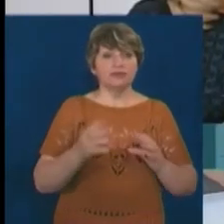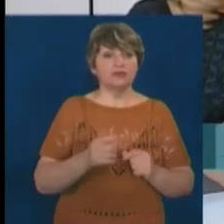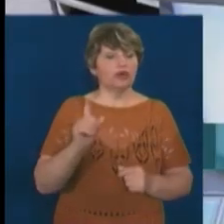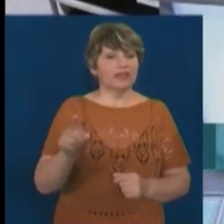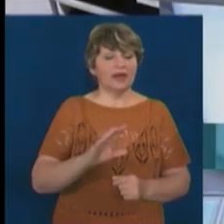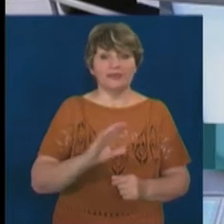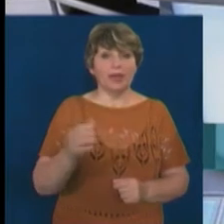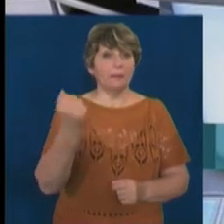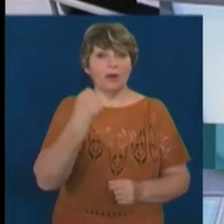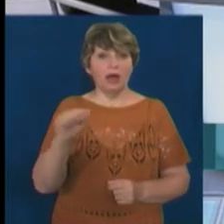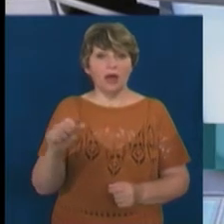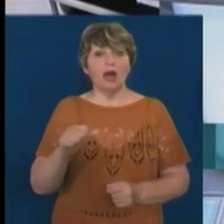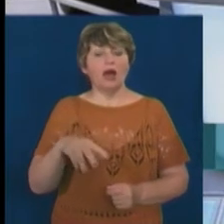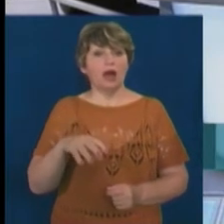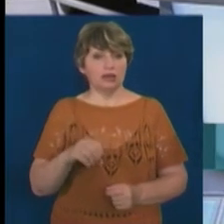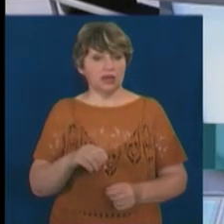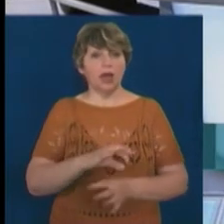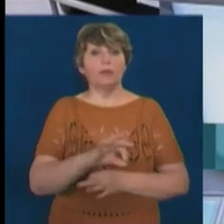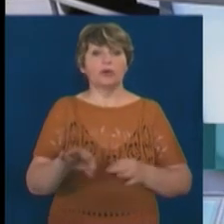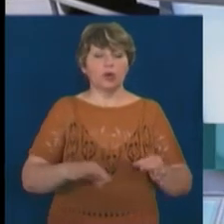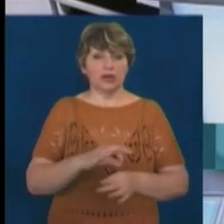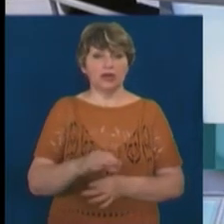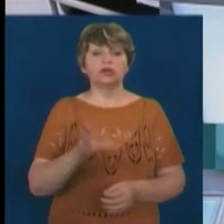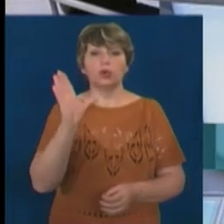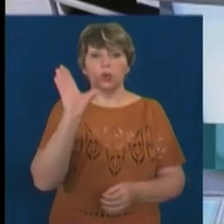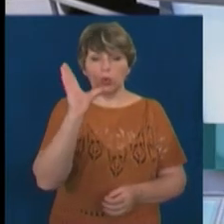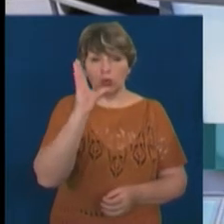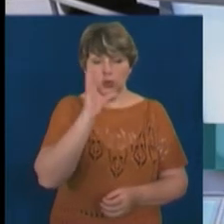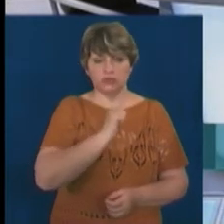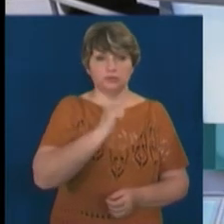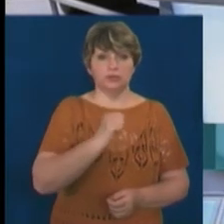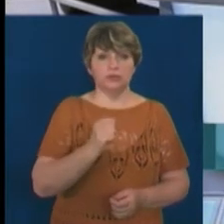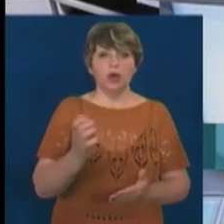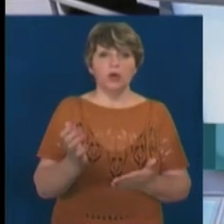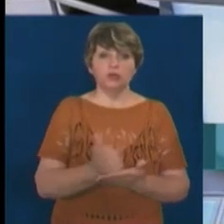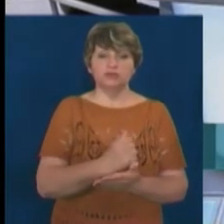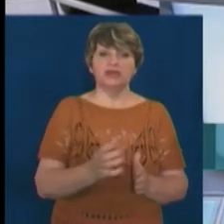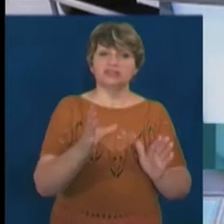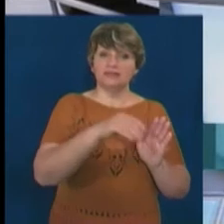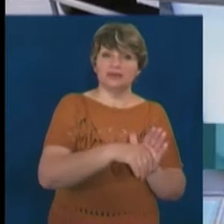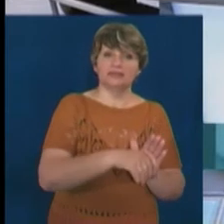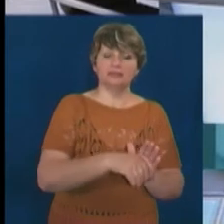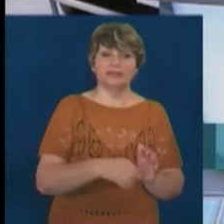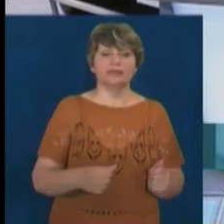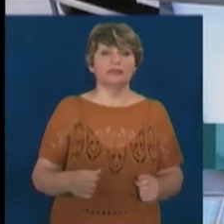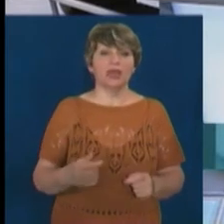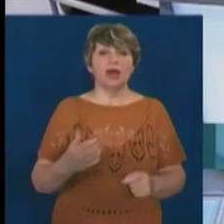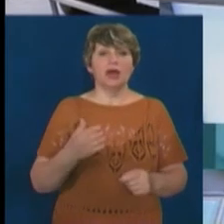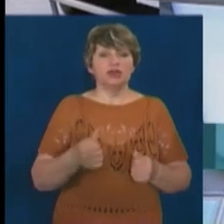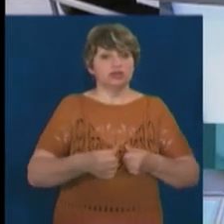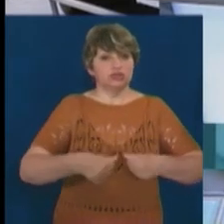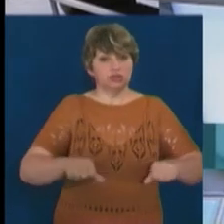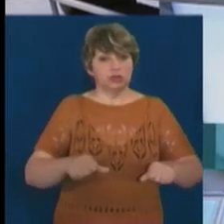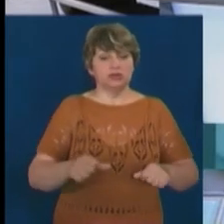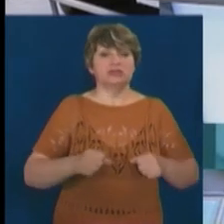переможницею, але проєкт успішно був реалізований і це теж дуже круто. Ми з жюрі стараємося